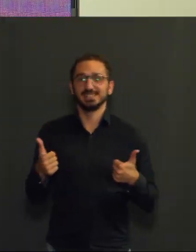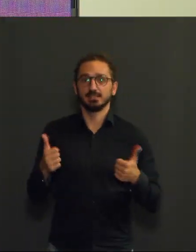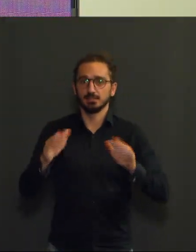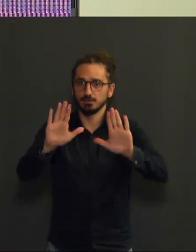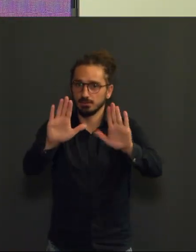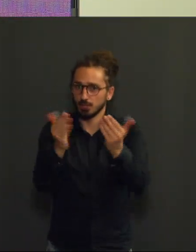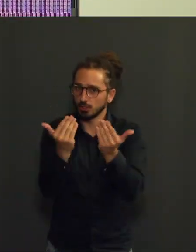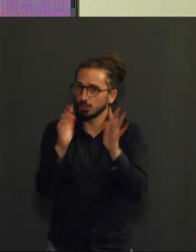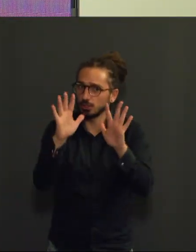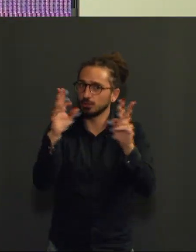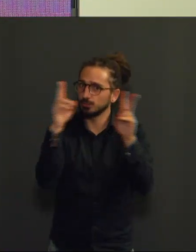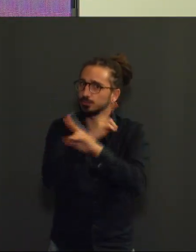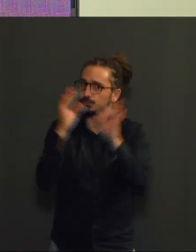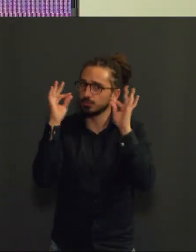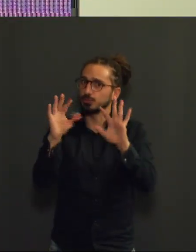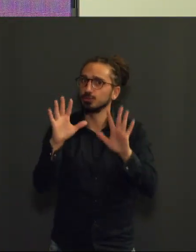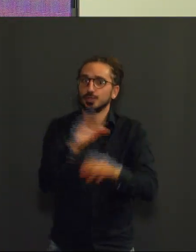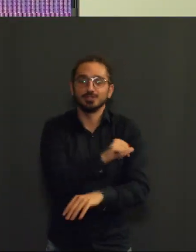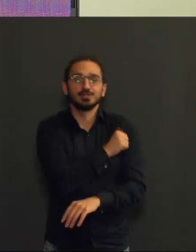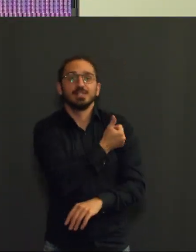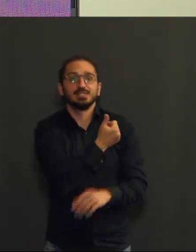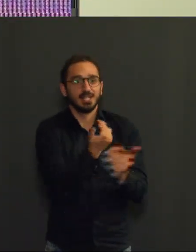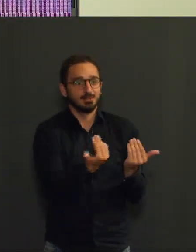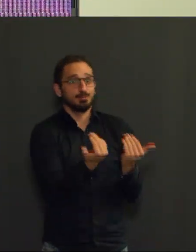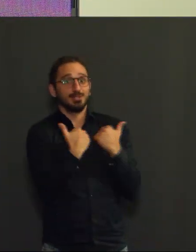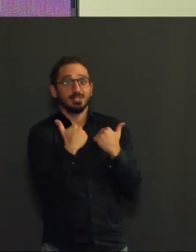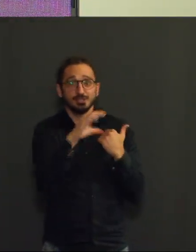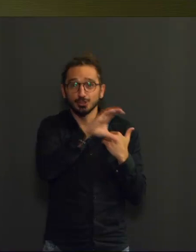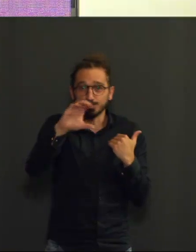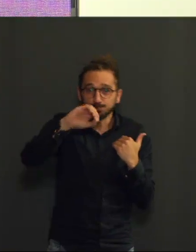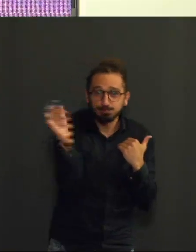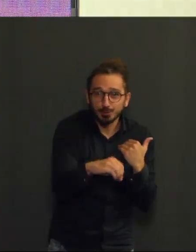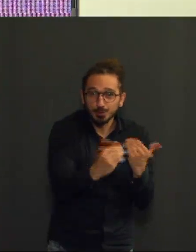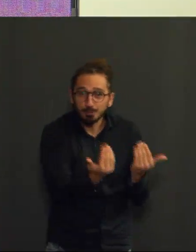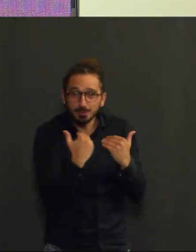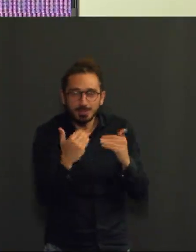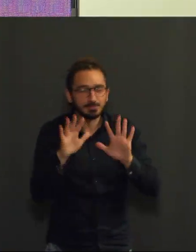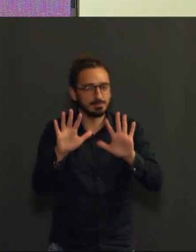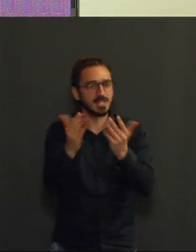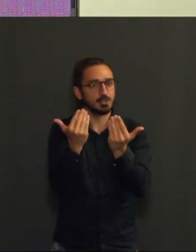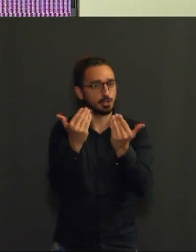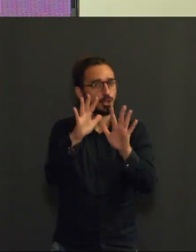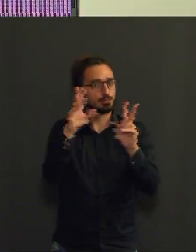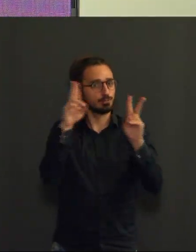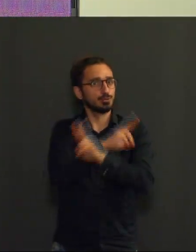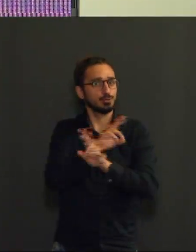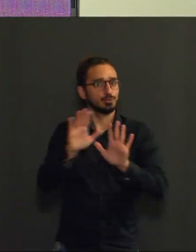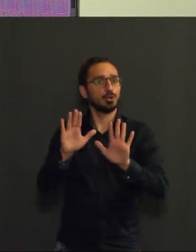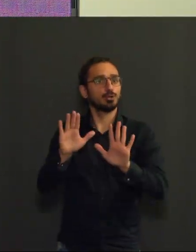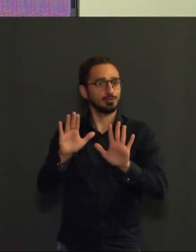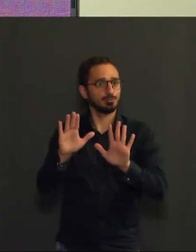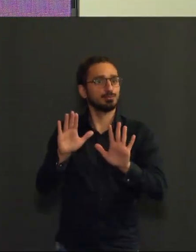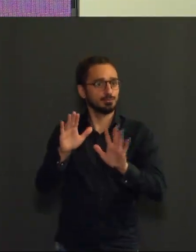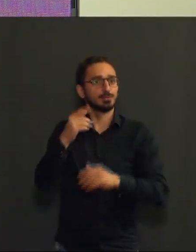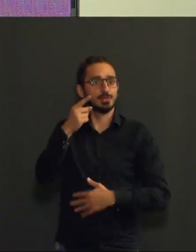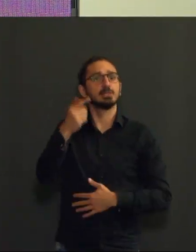entièrement. On voudrait vous demander d'être encore prudent pendant ce début de vaccination qui s'installe